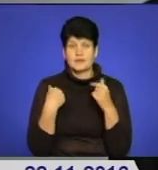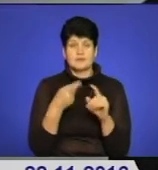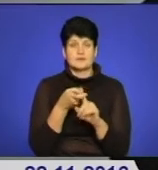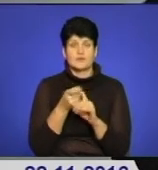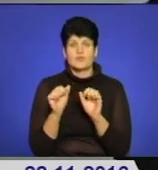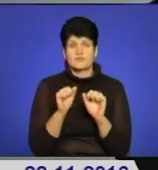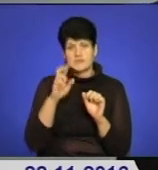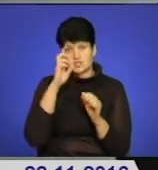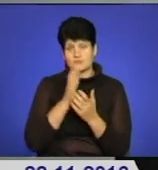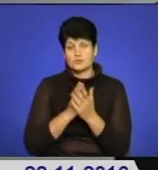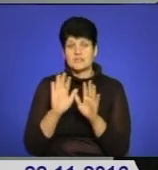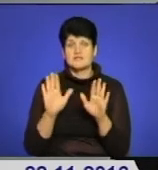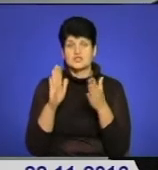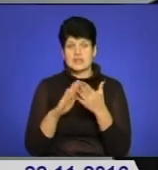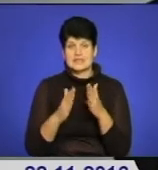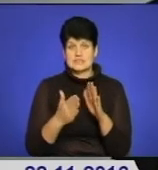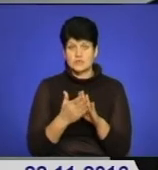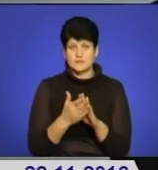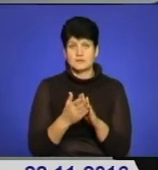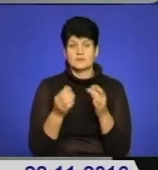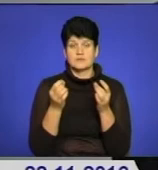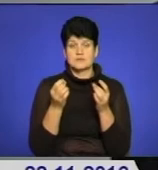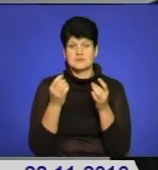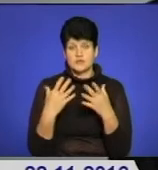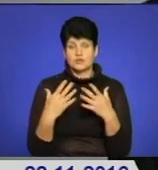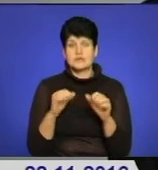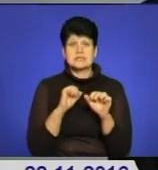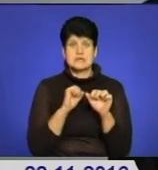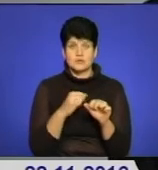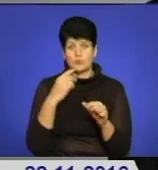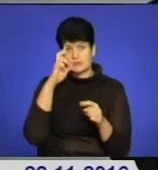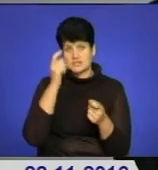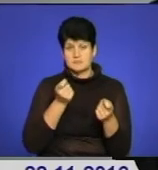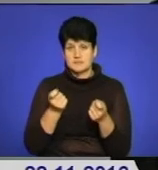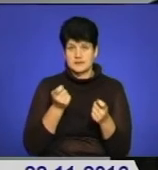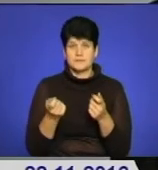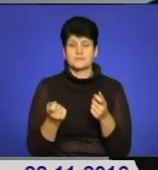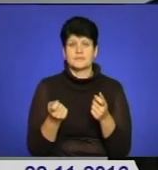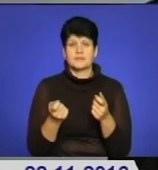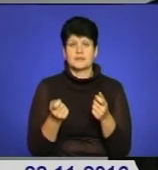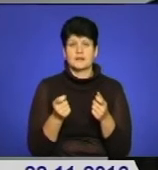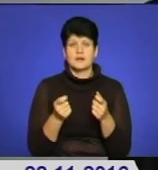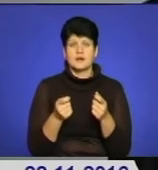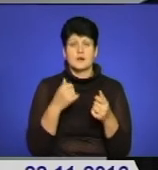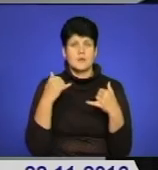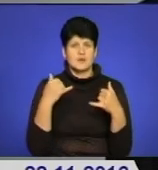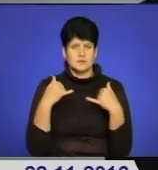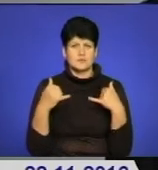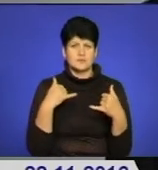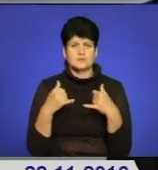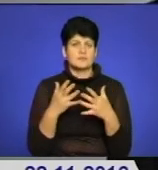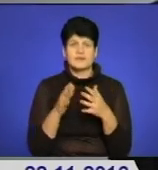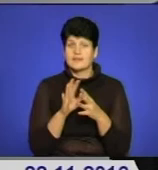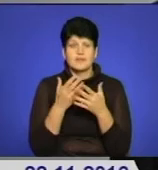управлінням державної служби на звичайних ситуаціях, цивільного захисту облдержадміністрації з черговими оперативними службами не